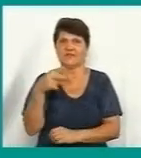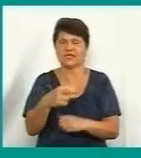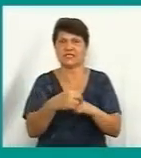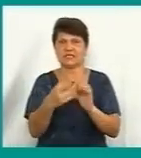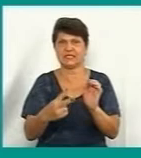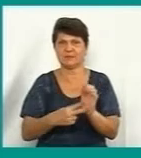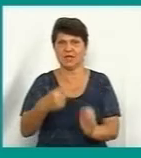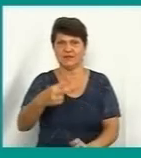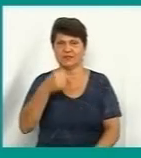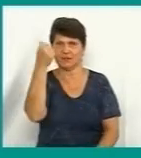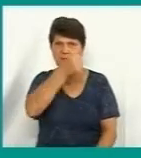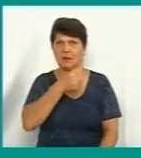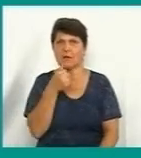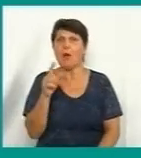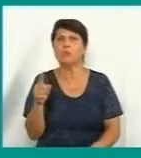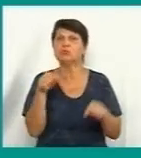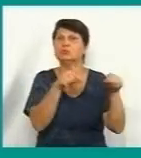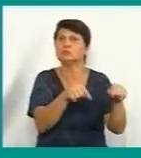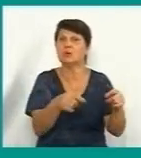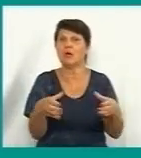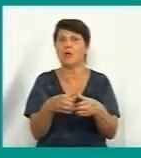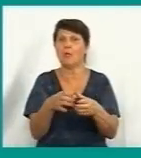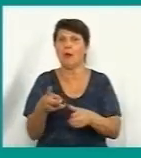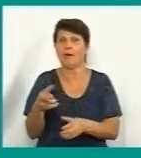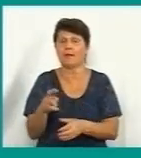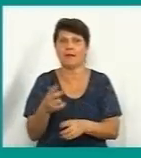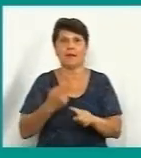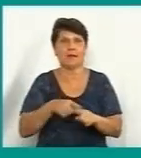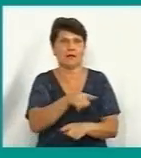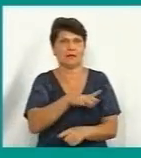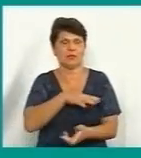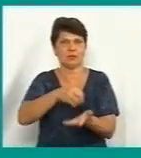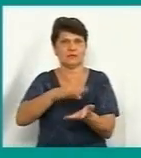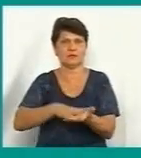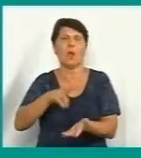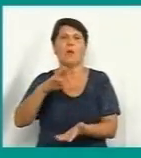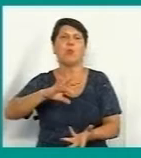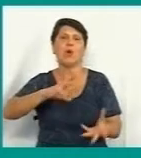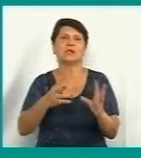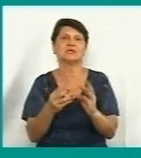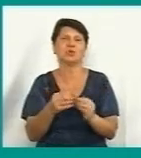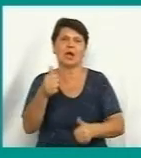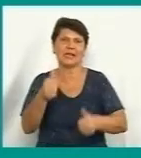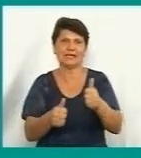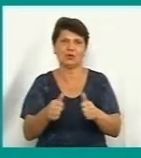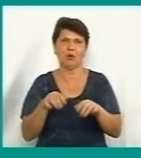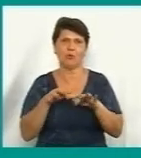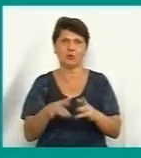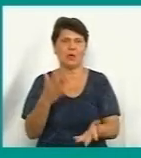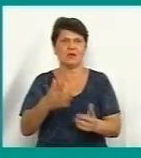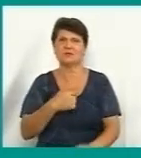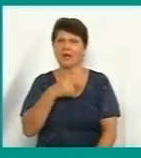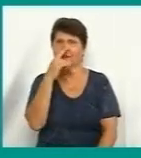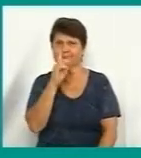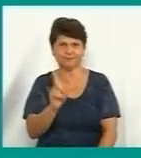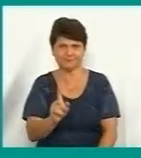-2020 рік. Чому ця компанія? Ця компанія була визначена по результату тендерних процедур. Якщо я не помиляюсь,